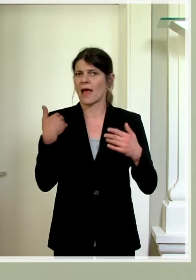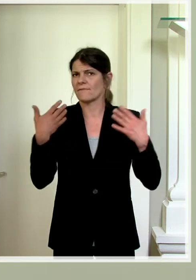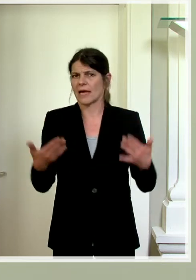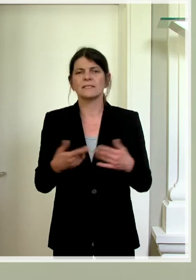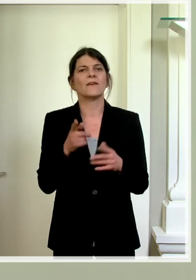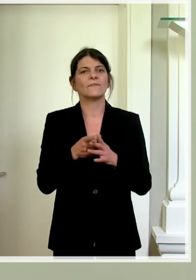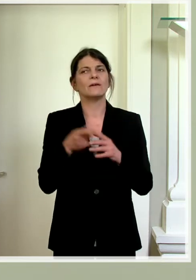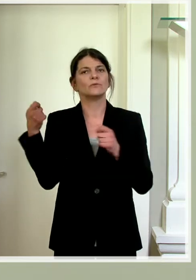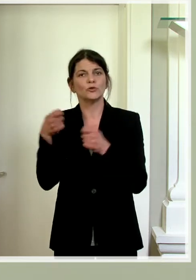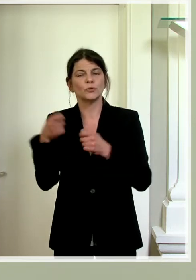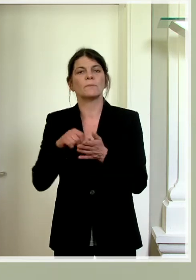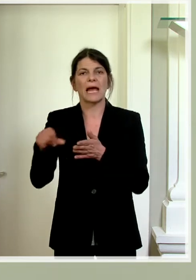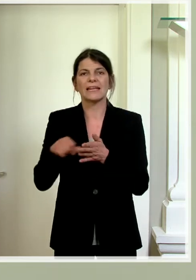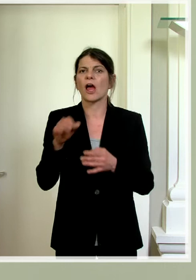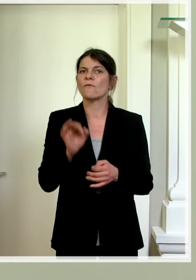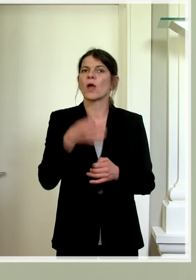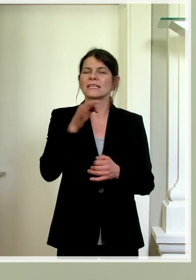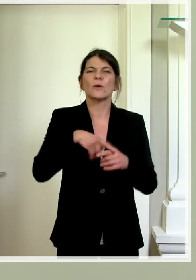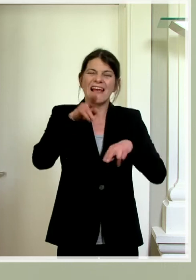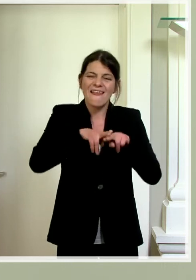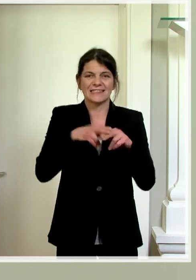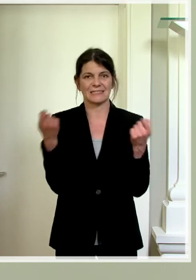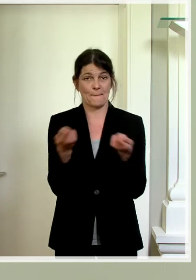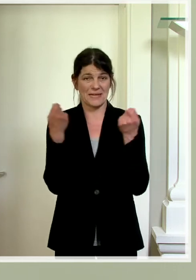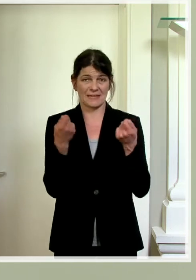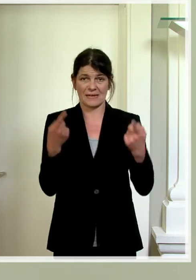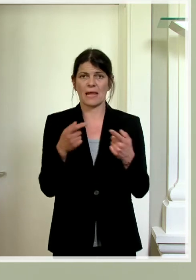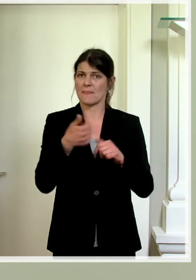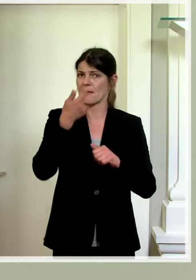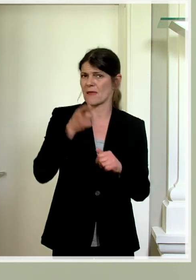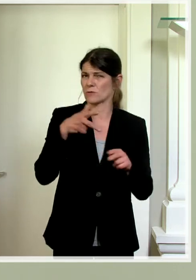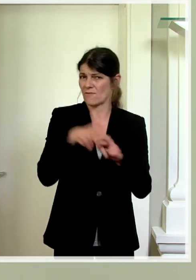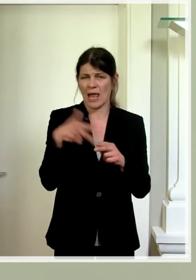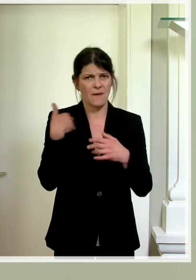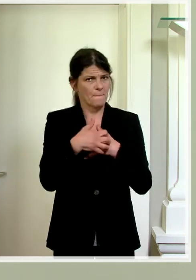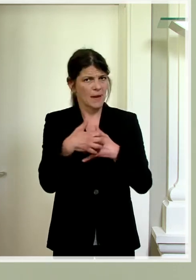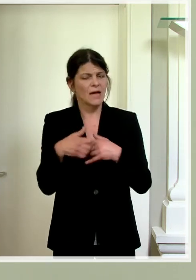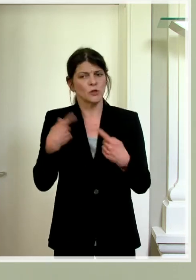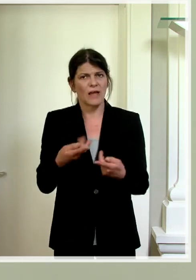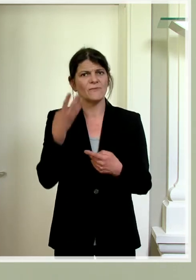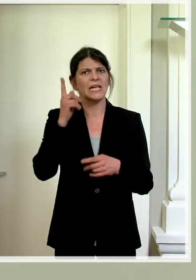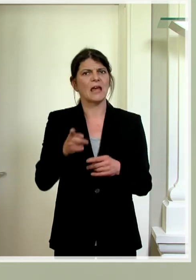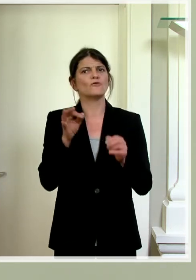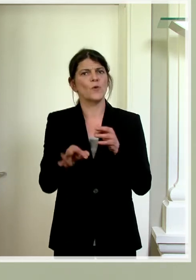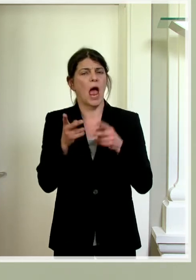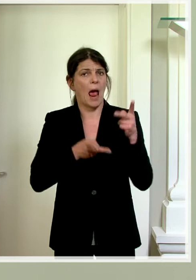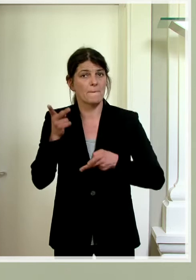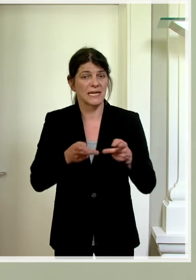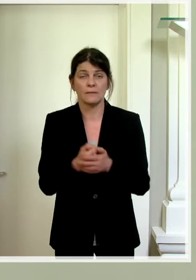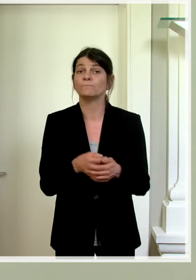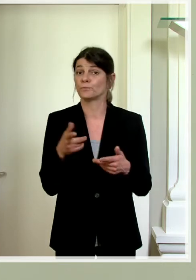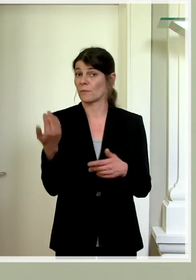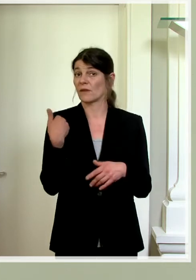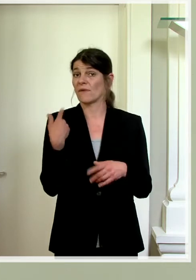Unterstützungsbeiträge für Einzel- und Kleinstbetriebe. Diese 1.000 Franken waren es noch im März und dann 4.000 für den April. Das waren